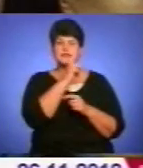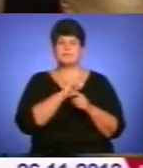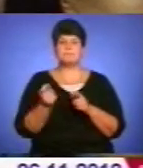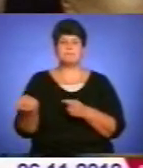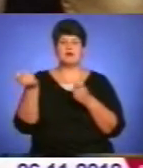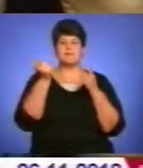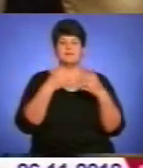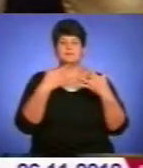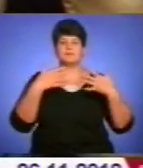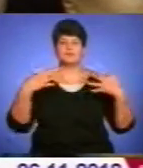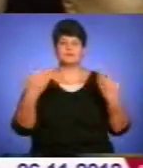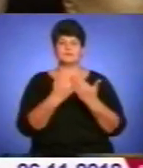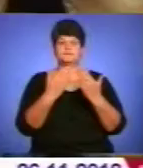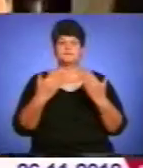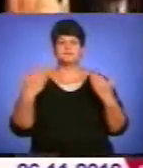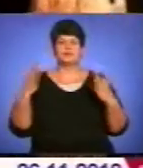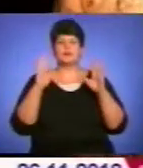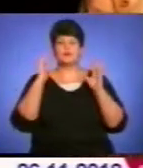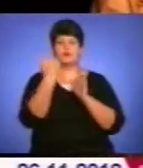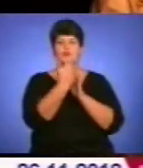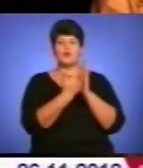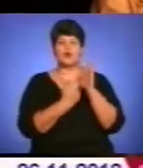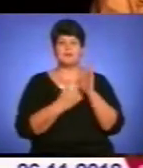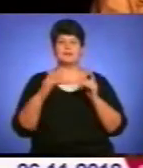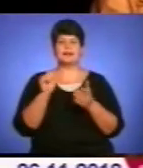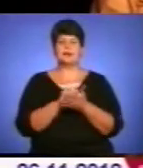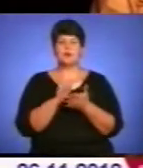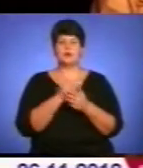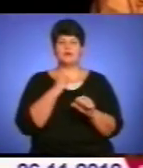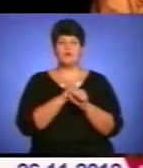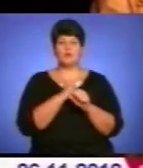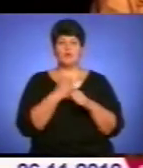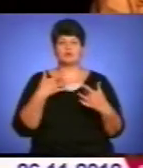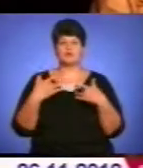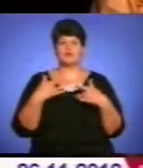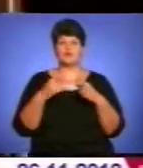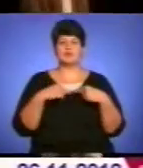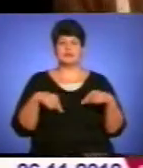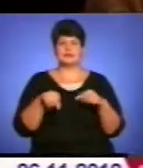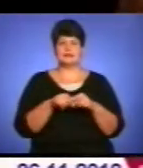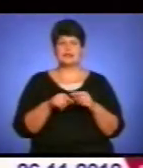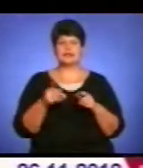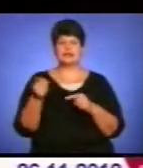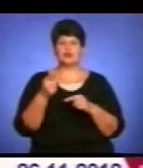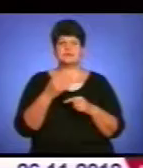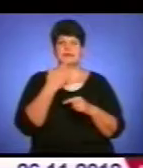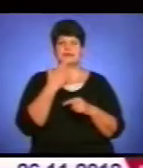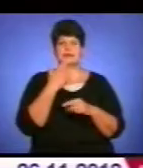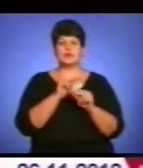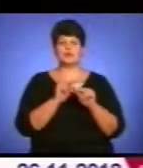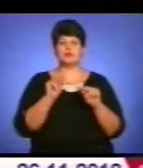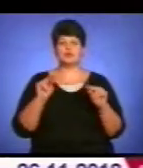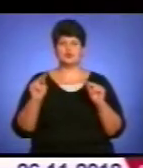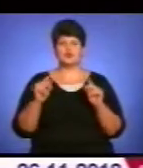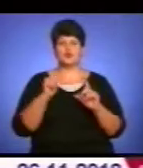публіки різноманіття постановок. Буде у програмі і дипломна робота студентів акторського відділення Інституту мистецтв Тернопільського національного педагогічного